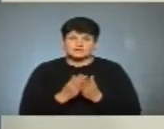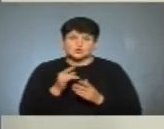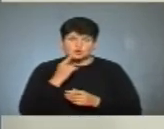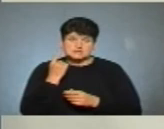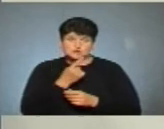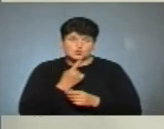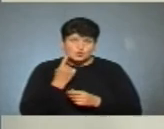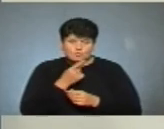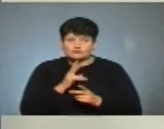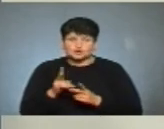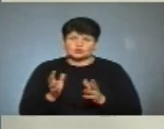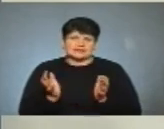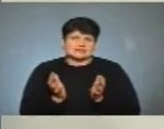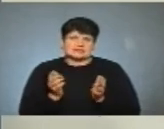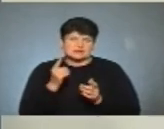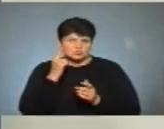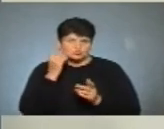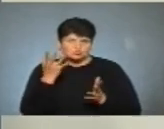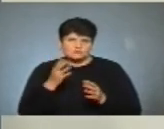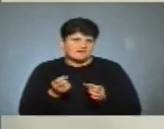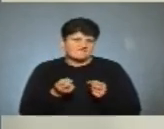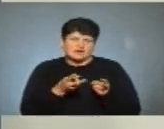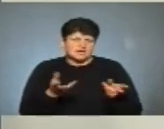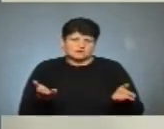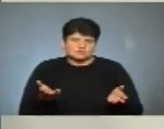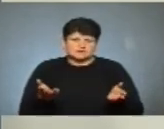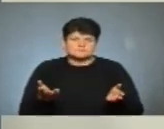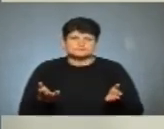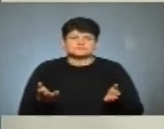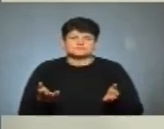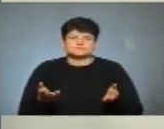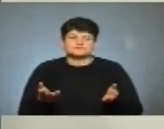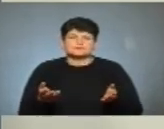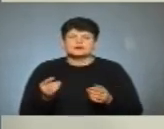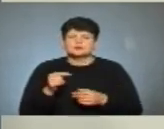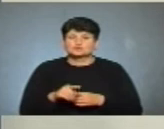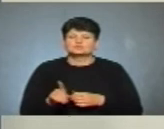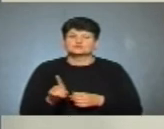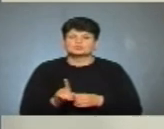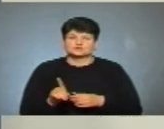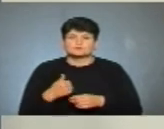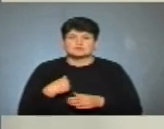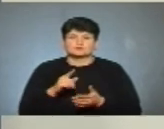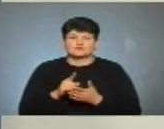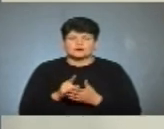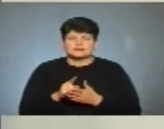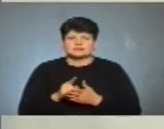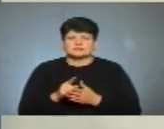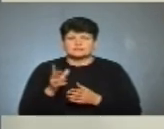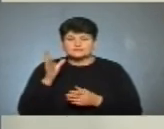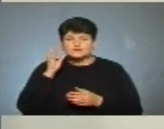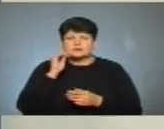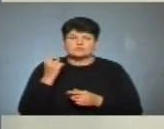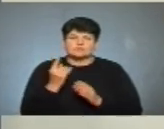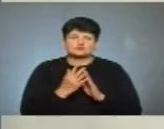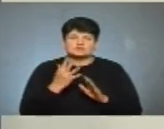російською мовою, і ніхто не збирався їх просто викинути. Тому що ми повинні розраховувати і в першу